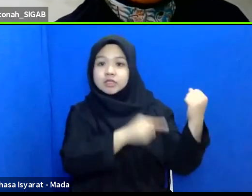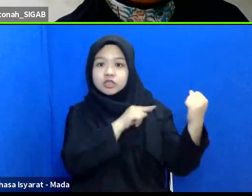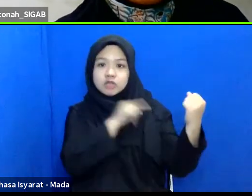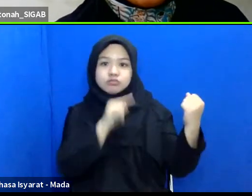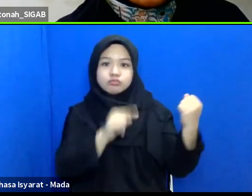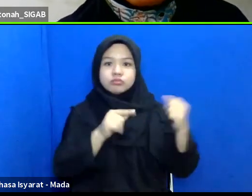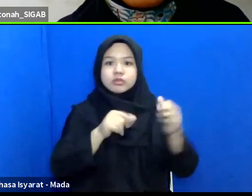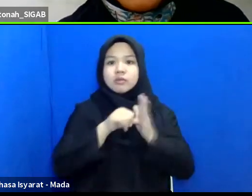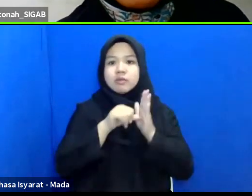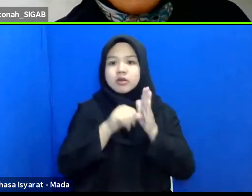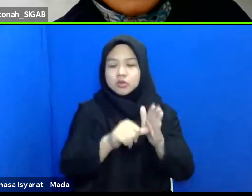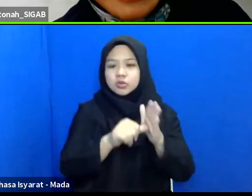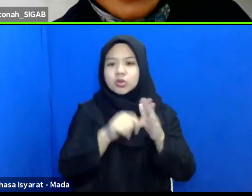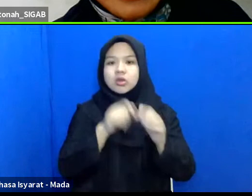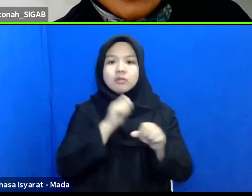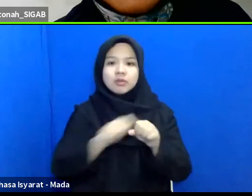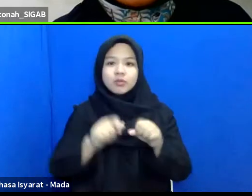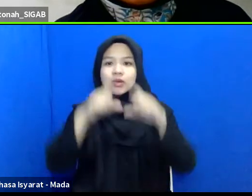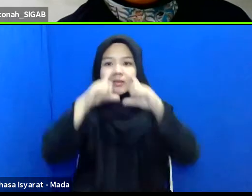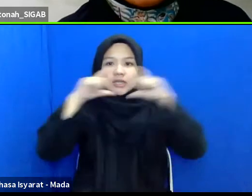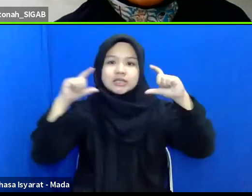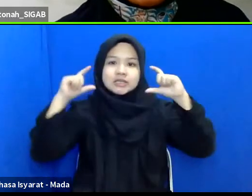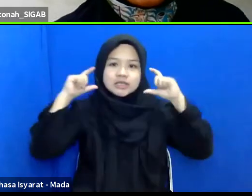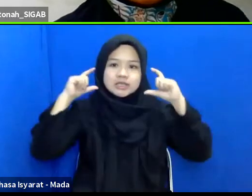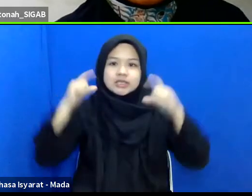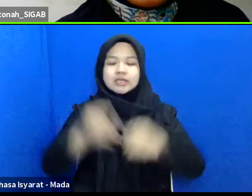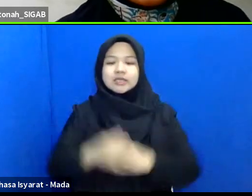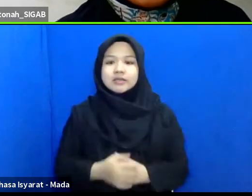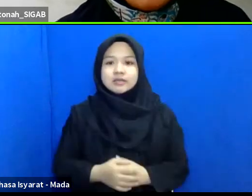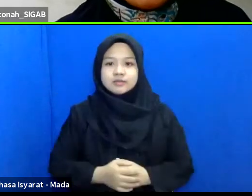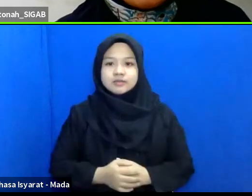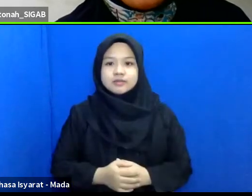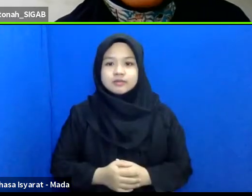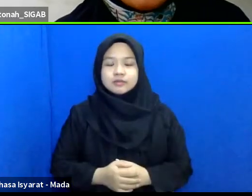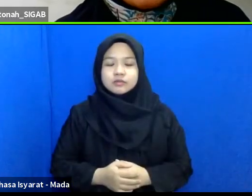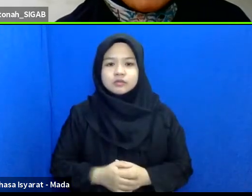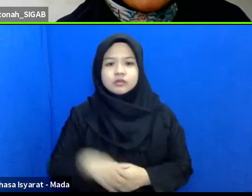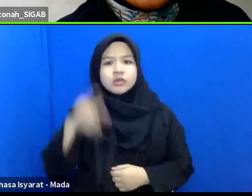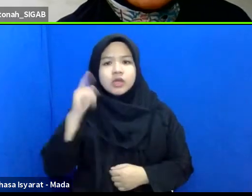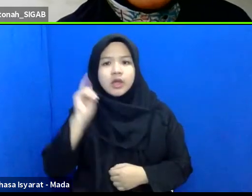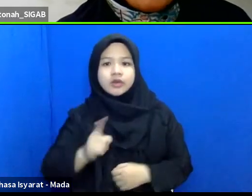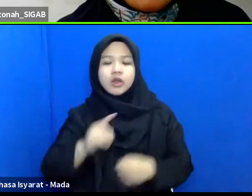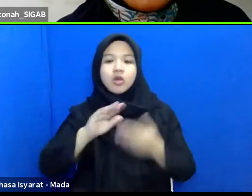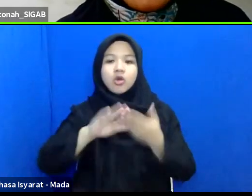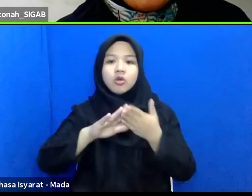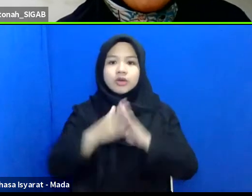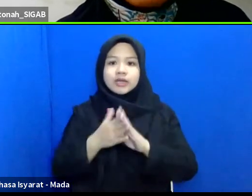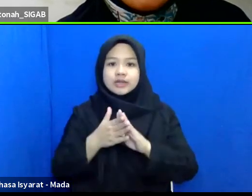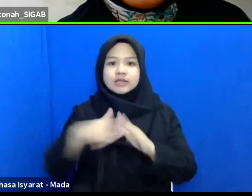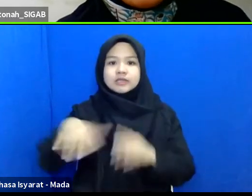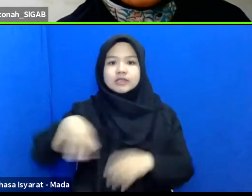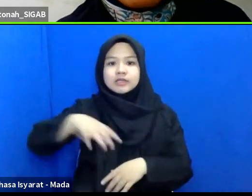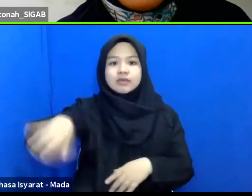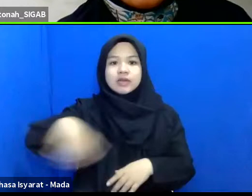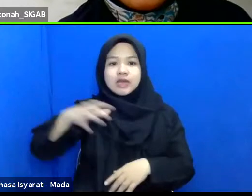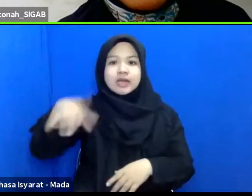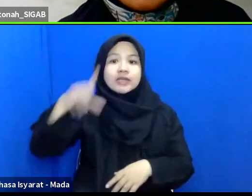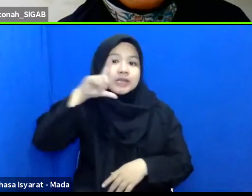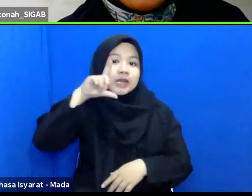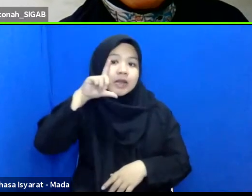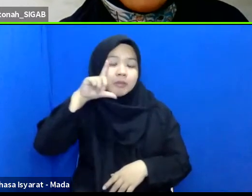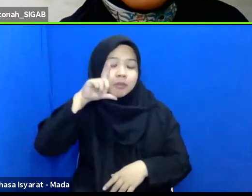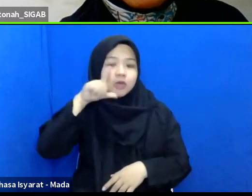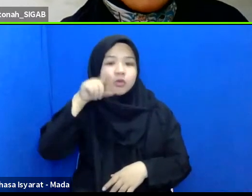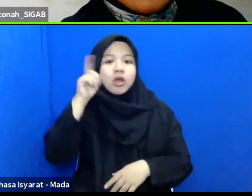membantu misalnya membuat masker nah sempat juga ada komunitas di wilayah kami di wilayah Sleman